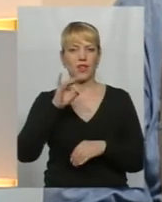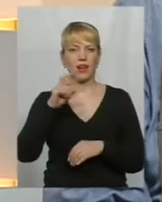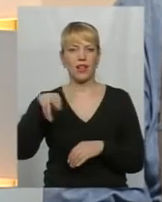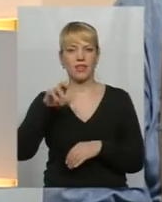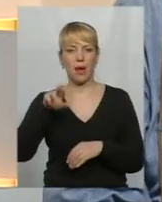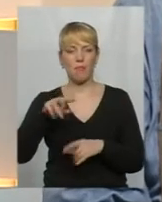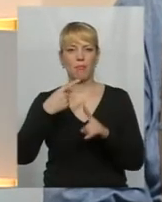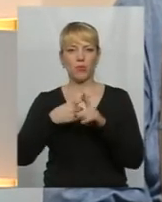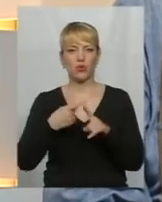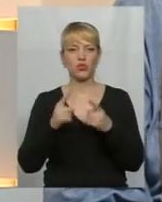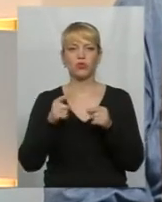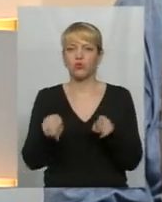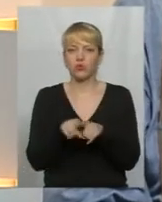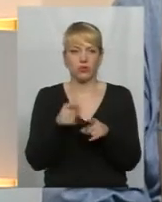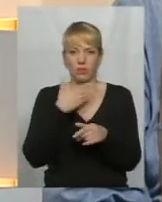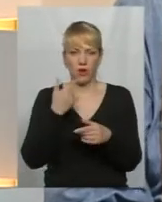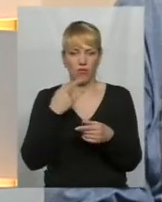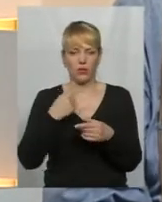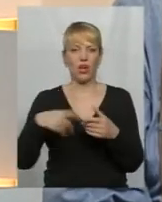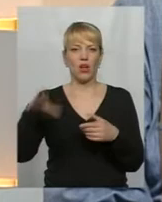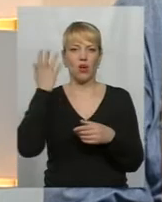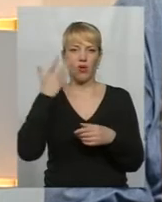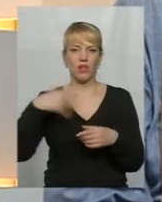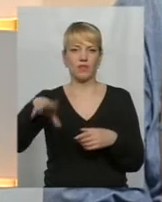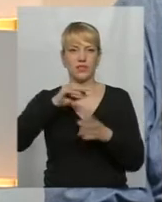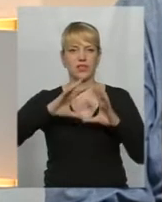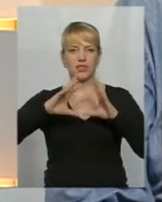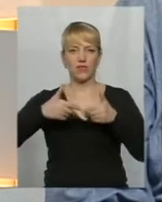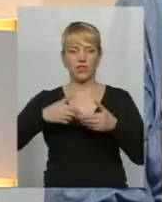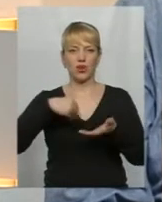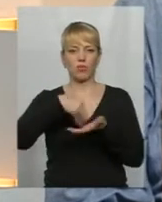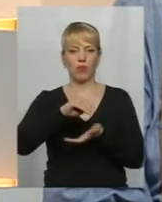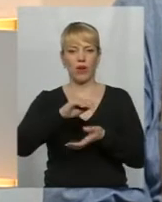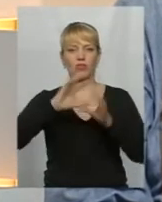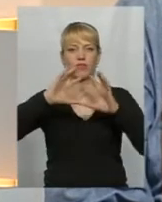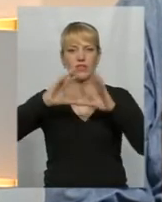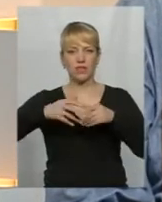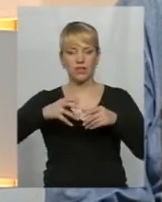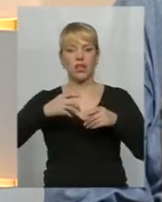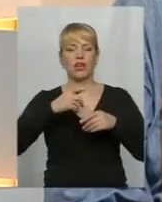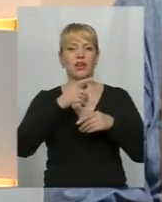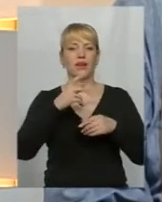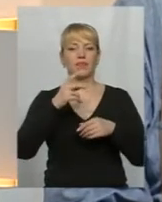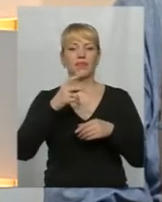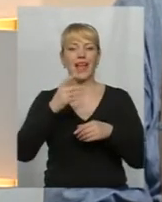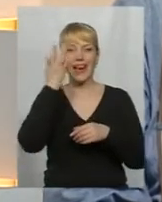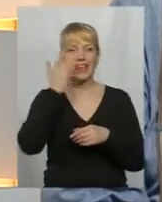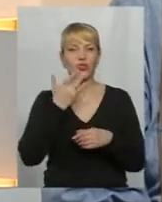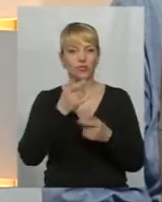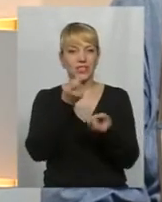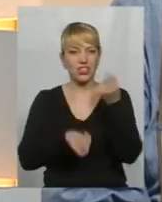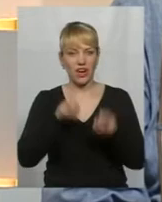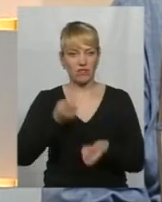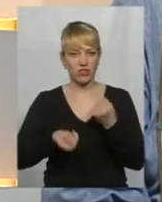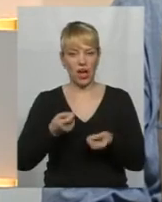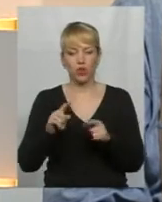ціною, яка є на сьогоднішній день? Коли всі в світі закупають вугіллю, коли не дешевше, а коли не дешевше? Влітку. Чому сьогодні підняли ціну? Чому